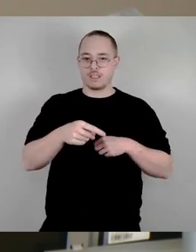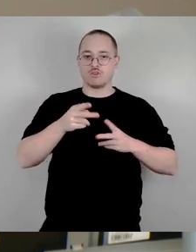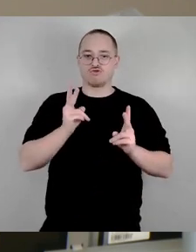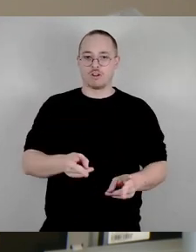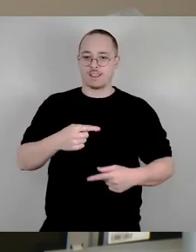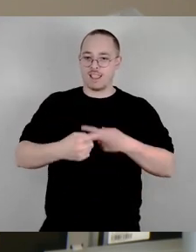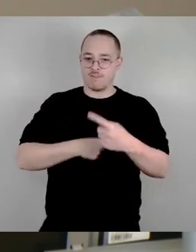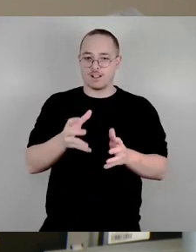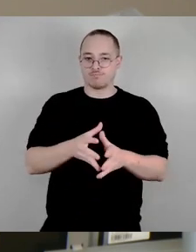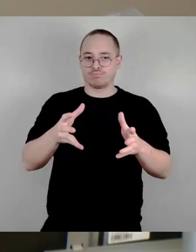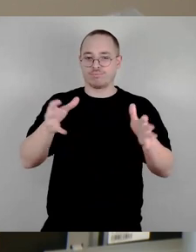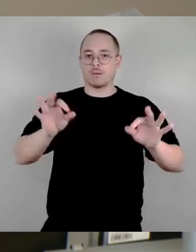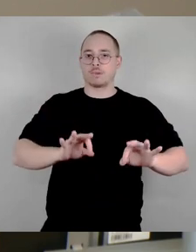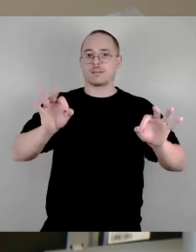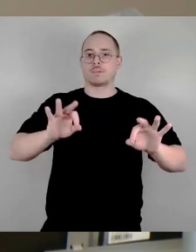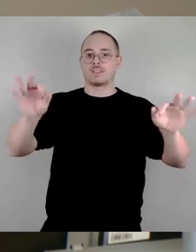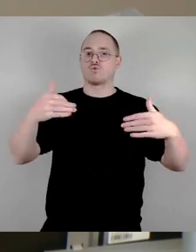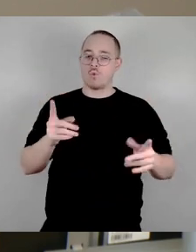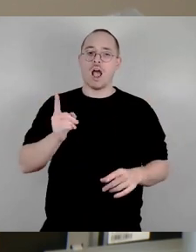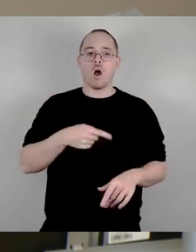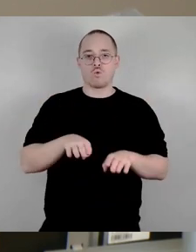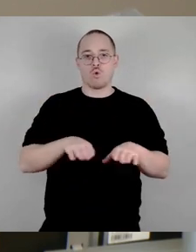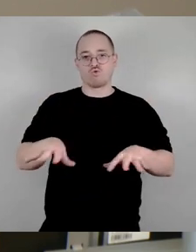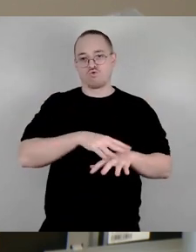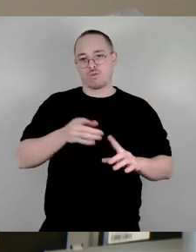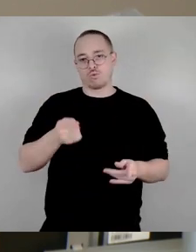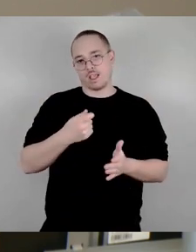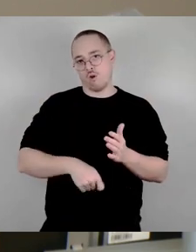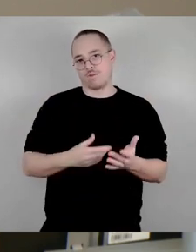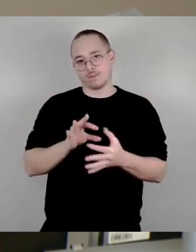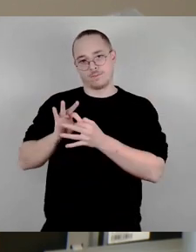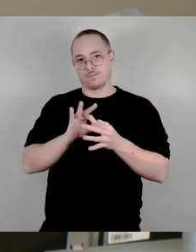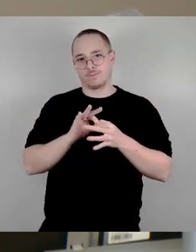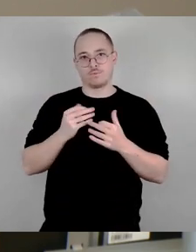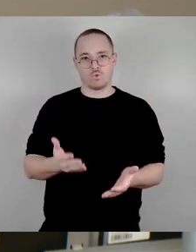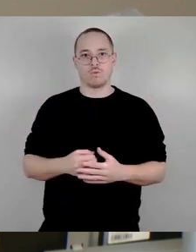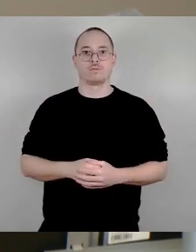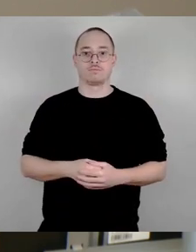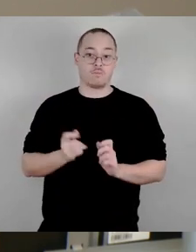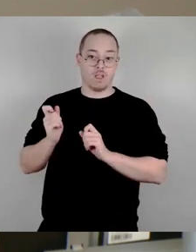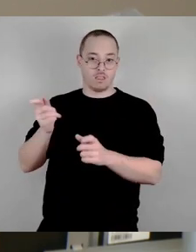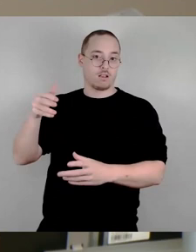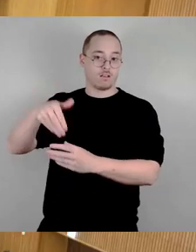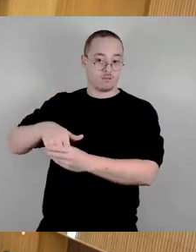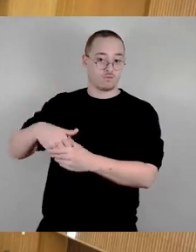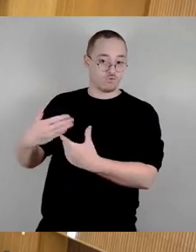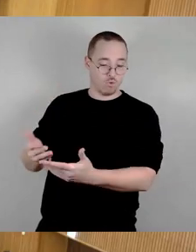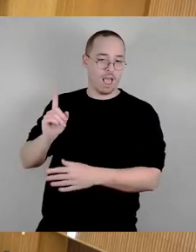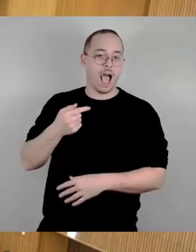finde ich diesen Antrag sehr, sehr gut. Im Übrigen, alles, was darin steht, steht auch so im Piratenwahlprogramm. Dankeschön.